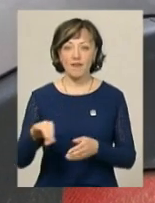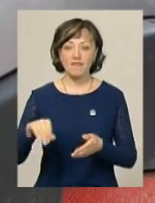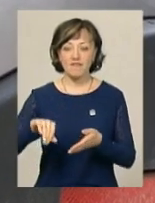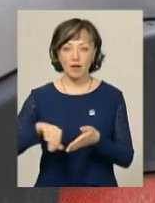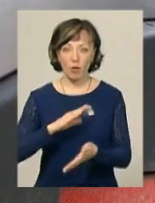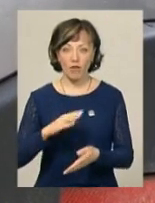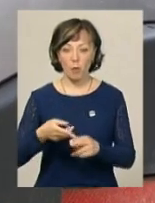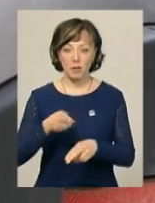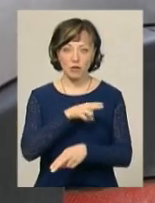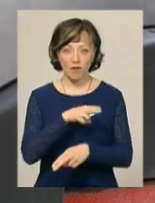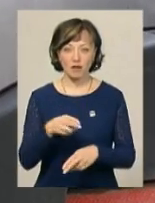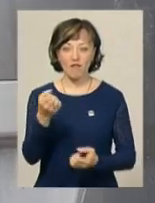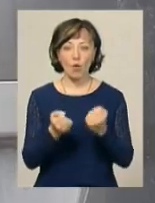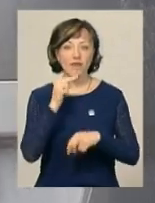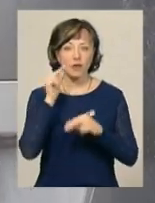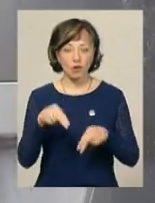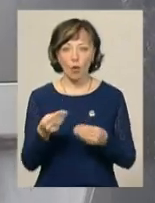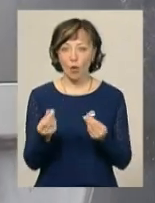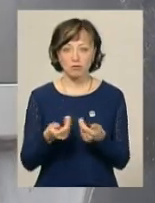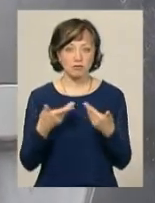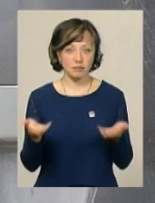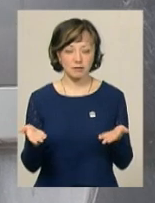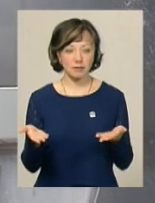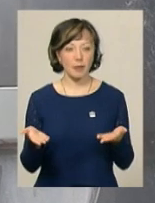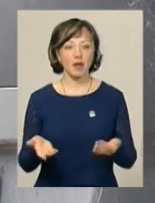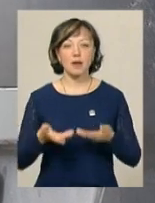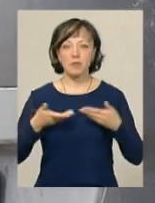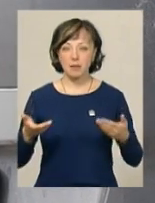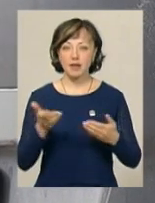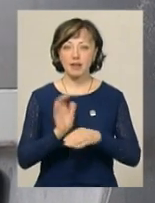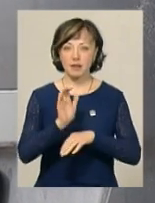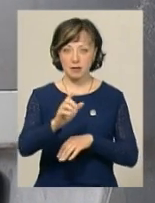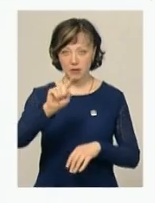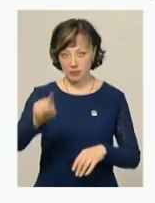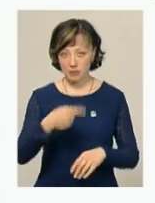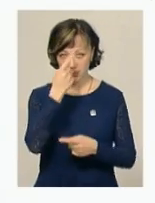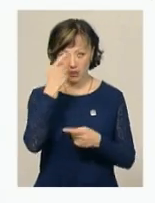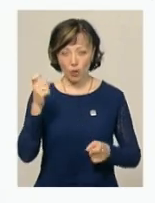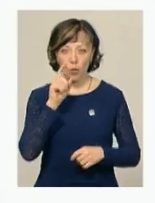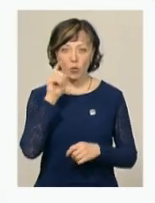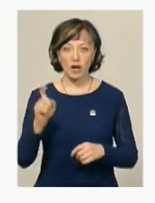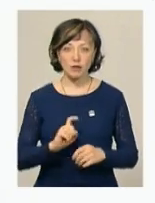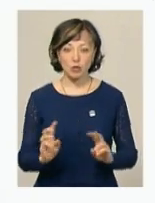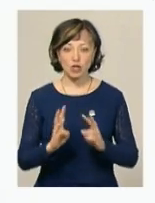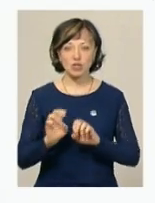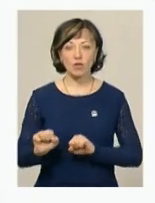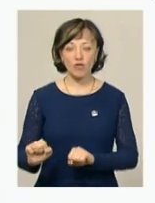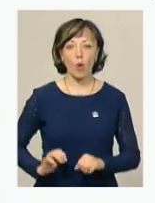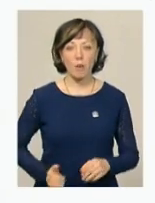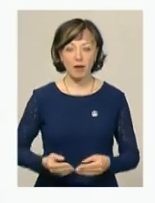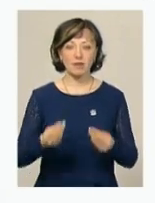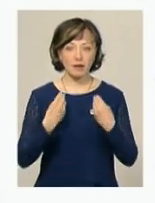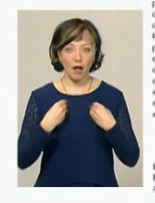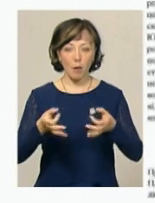збиток і водій винуватись в ДТП. Пояснив, що коштів у нього немає. Ми надіслали інформаційний запит до української пожежно-страхової компанії, аби нам